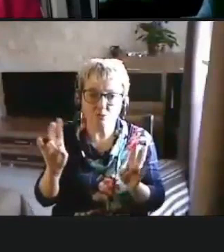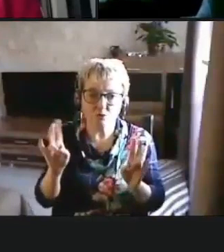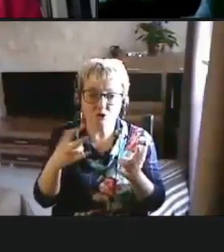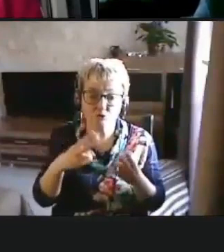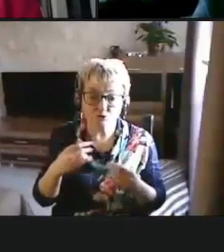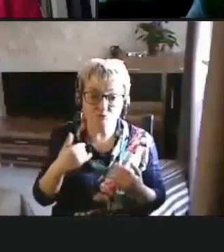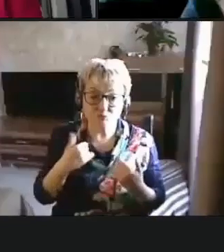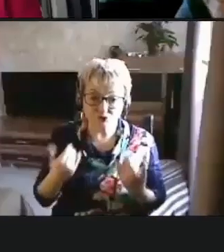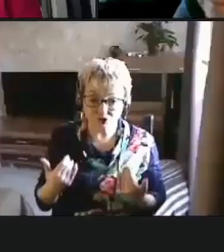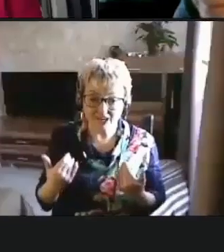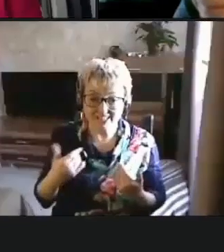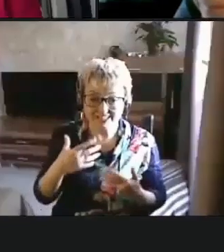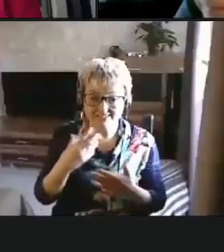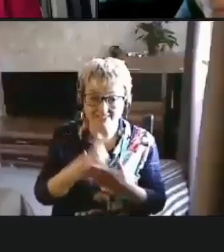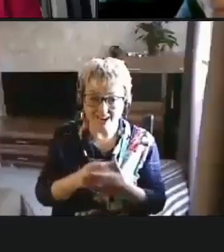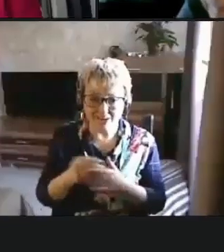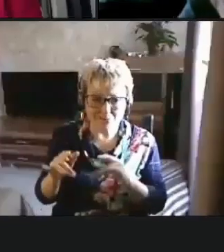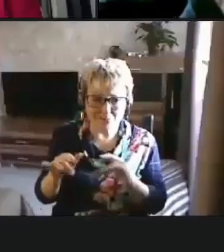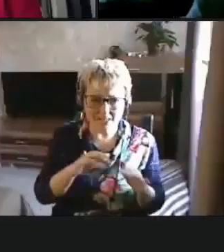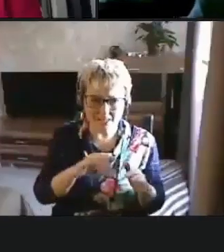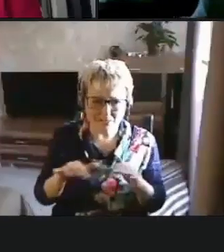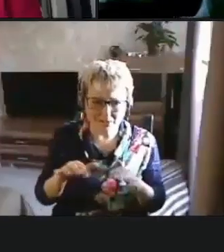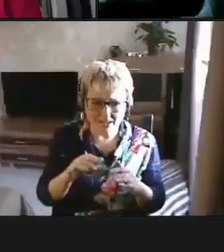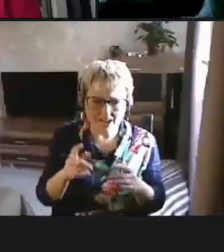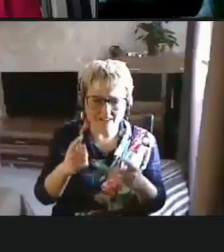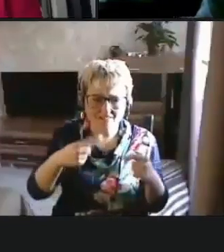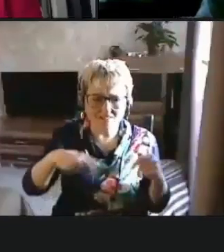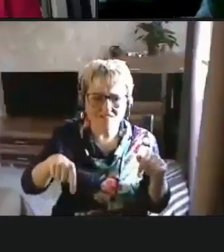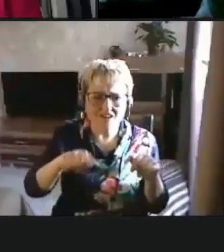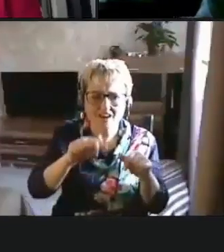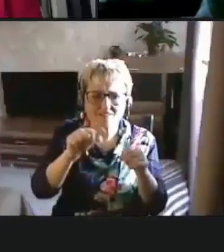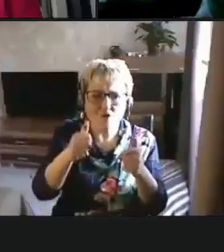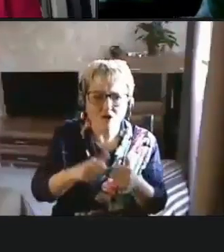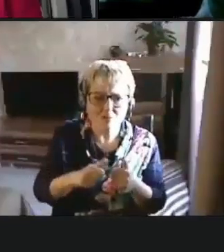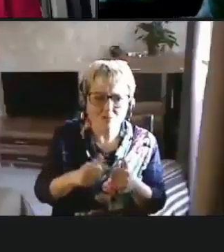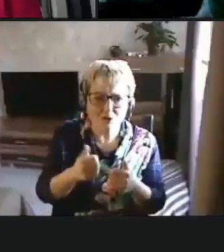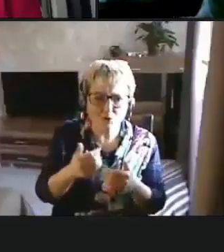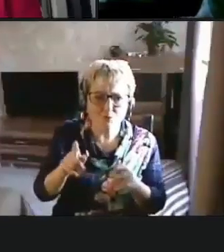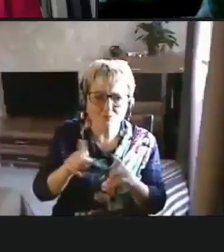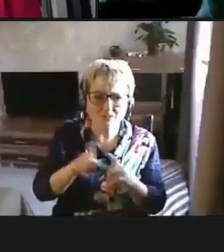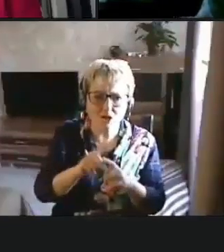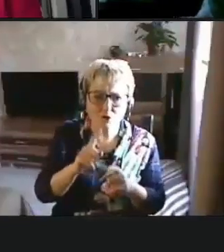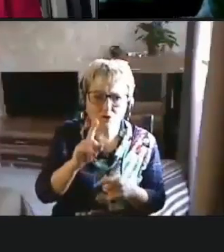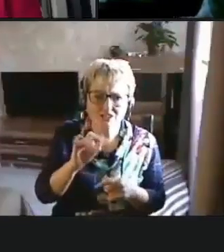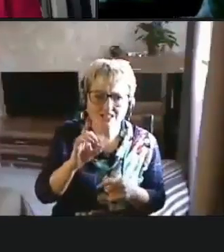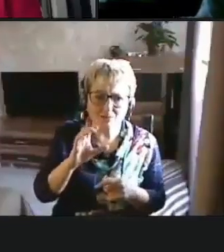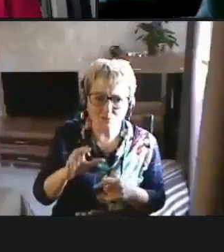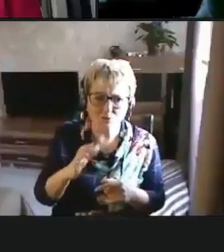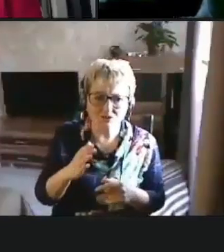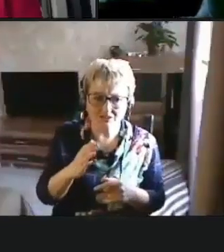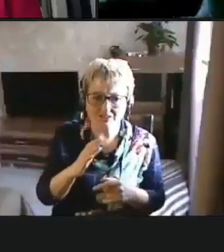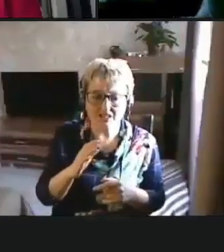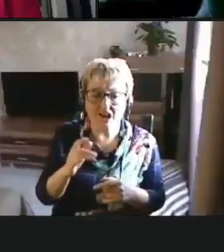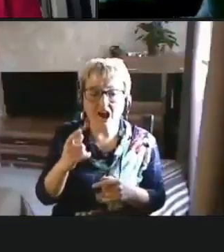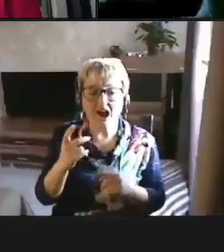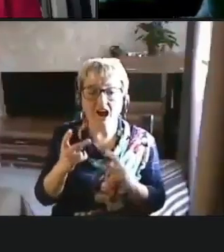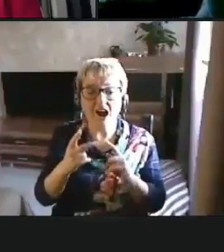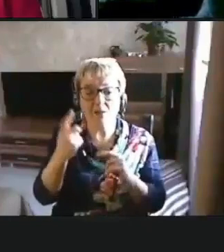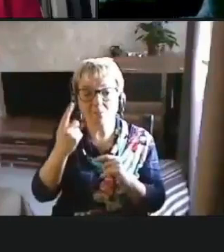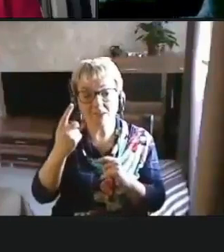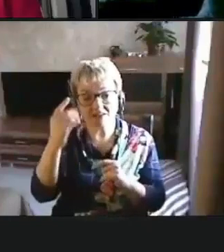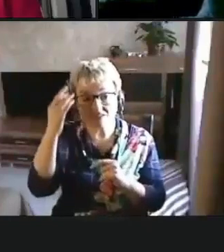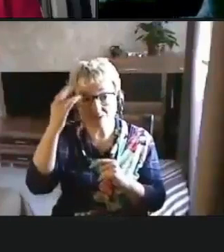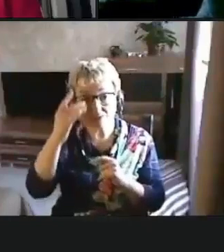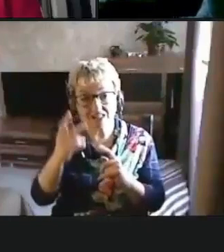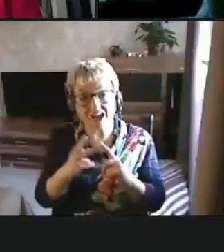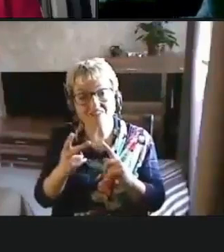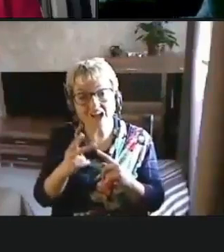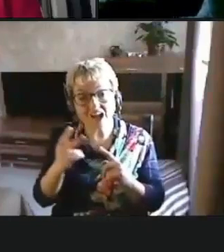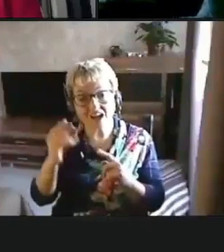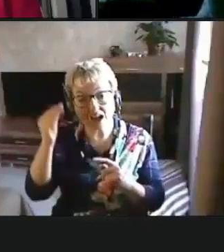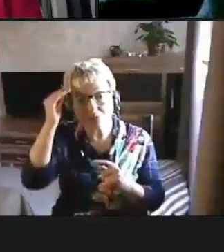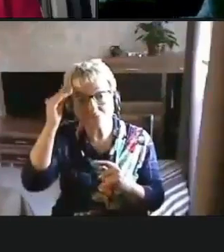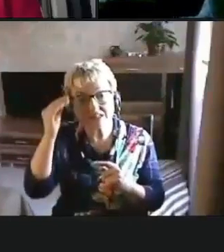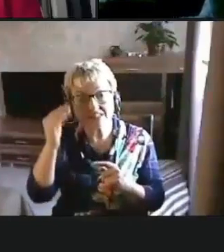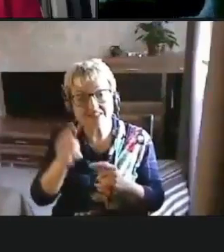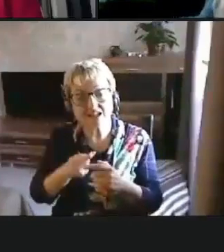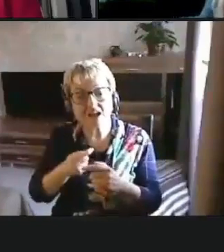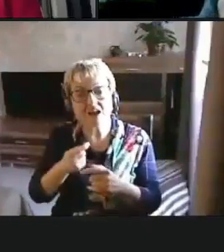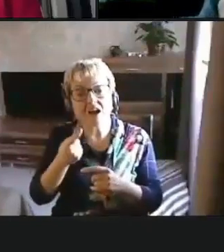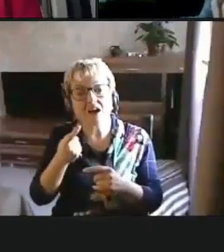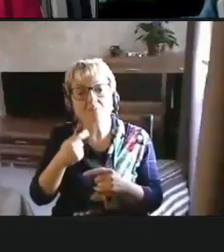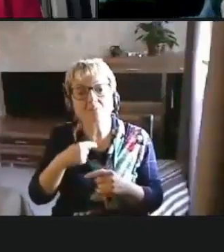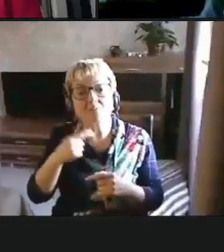мероприятием формируем такой запрос. Это первая мысль моя. А вторая моя мысль, что вот